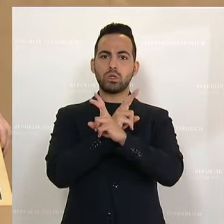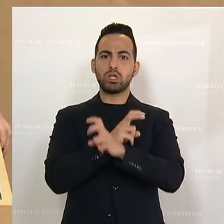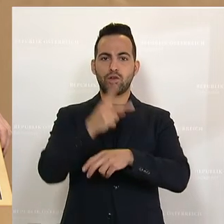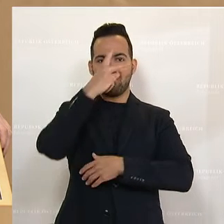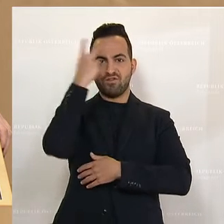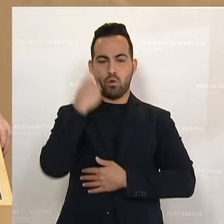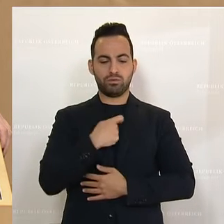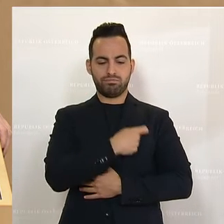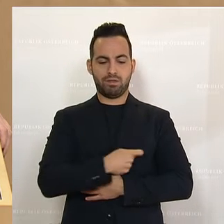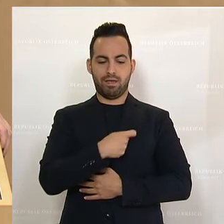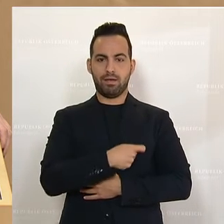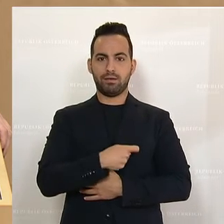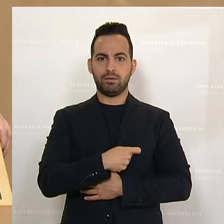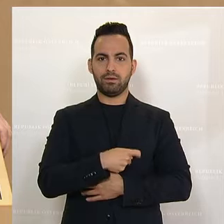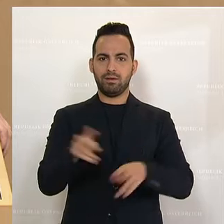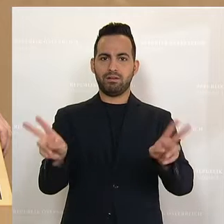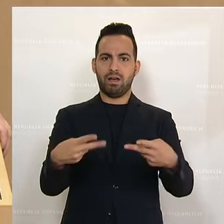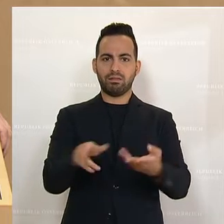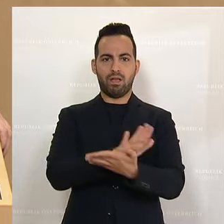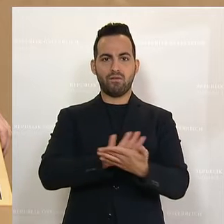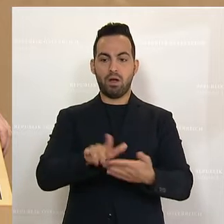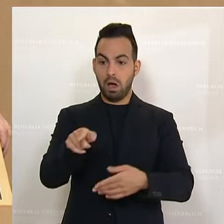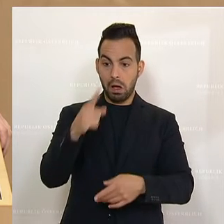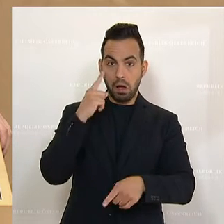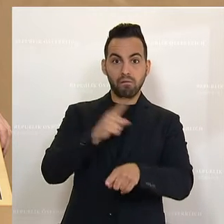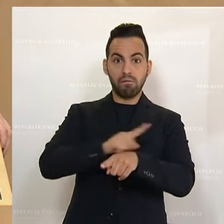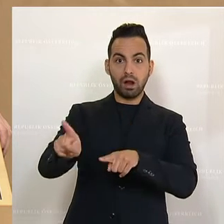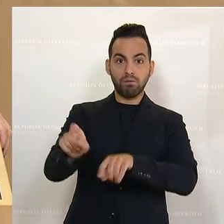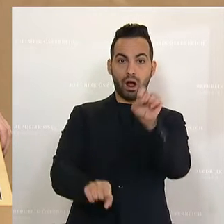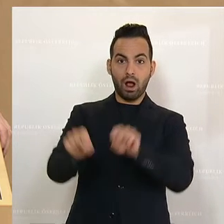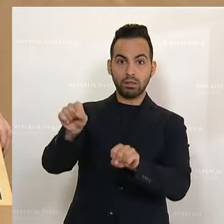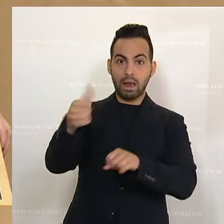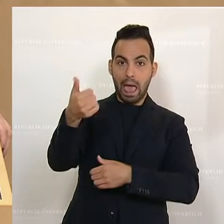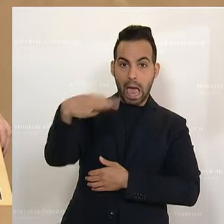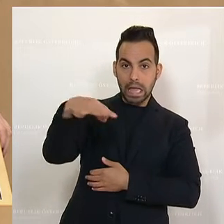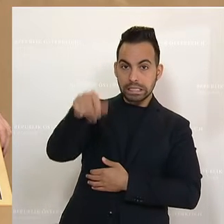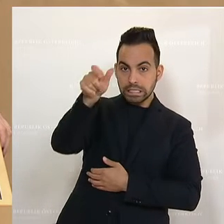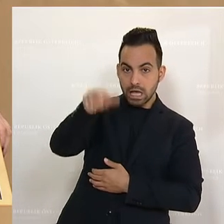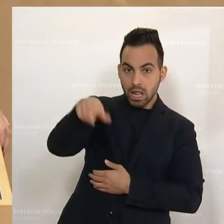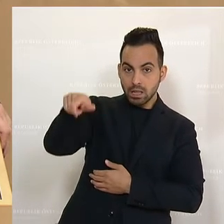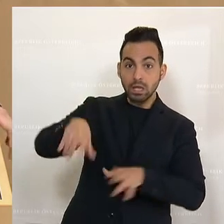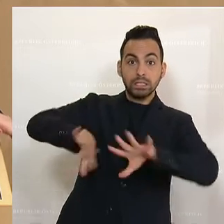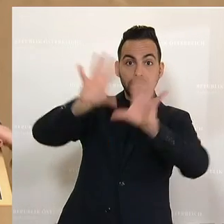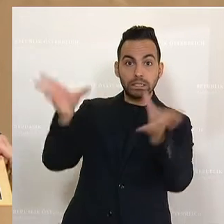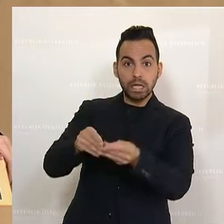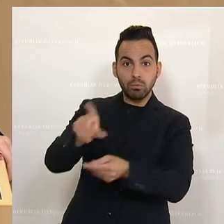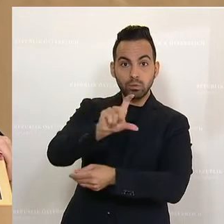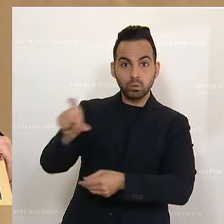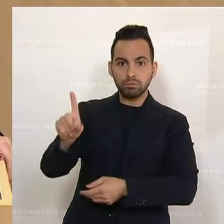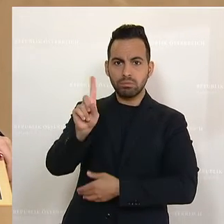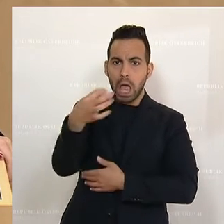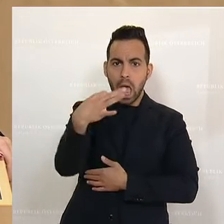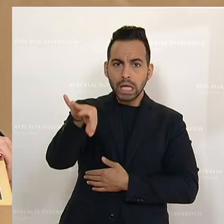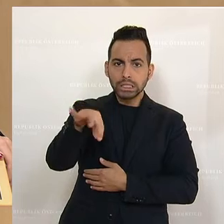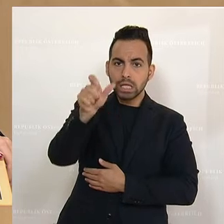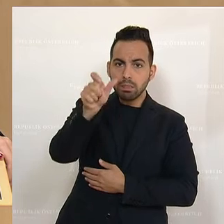Volkspartei nicht auf Fehlverhalten Einzelner reduzieren. Einzelne, die von sich aus